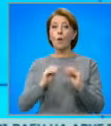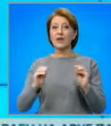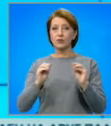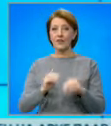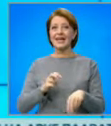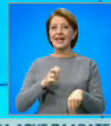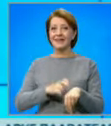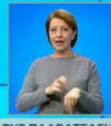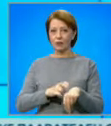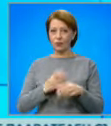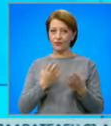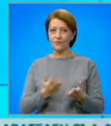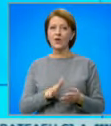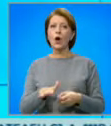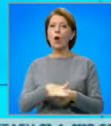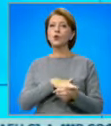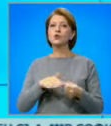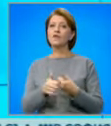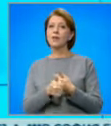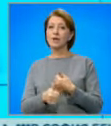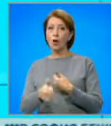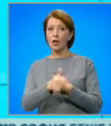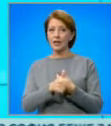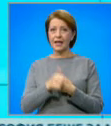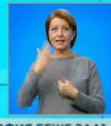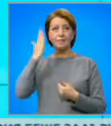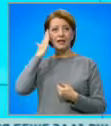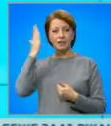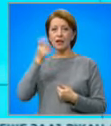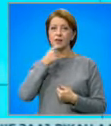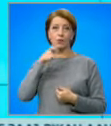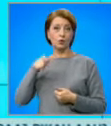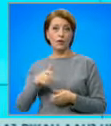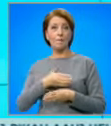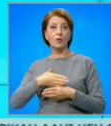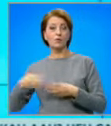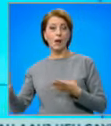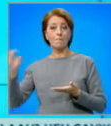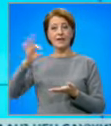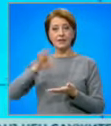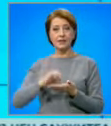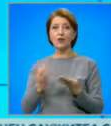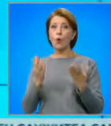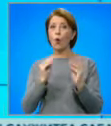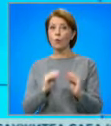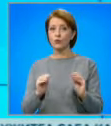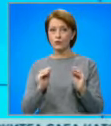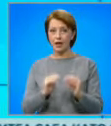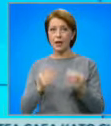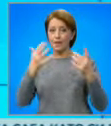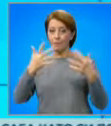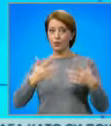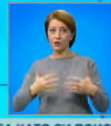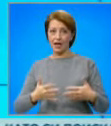дейността си и до сега. Основен приоритет за Министерството по думите му е продължаването на присъственото обучение. По данни на